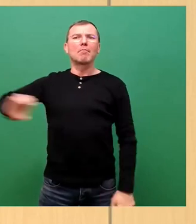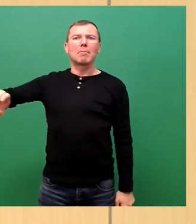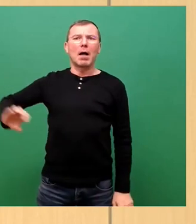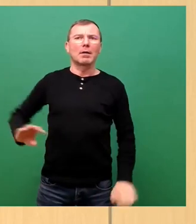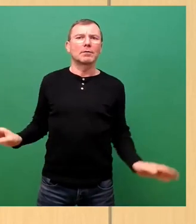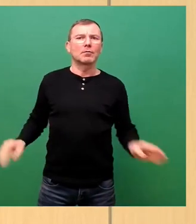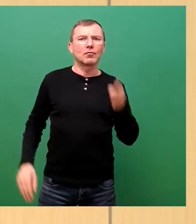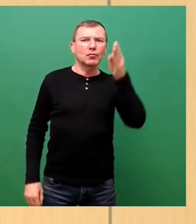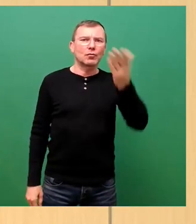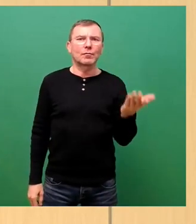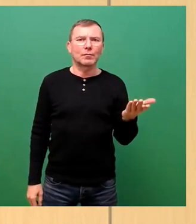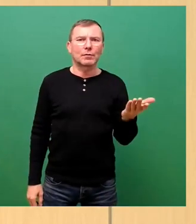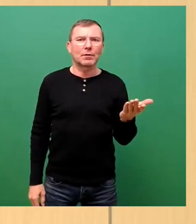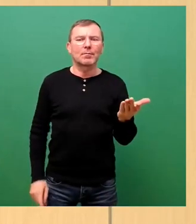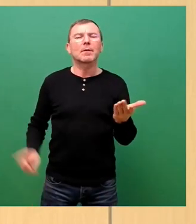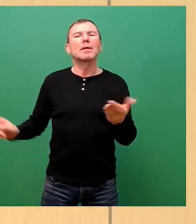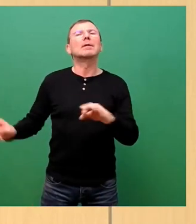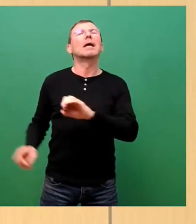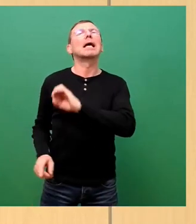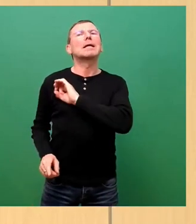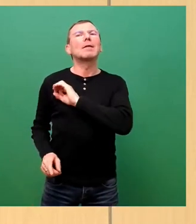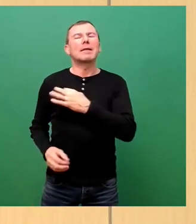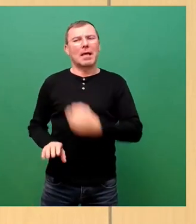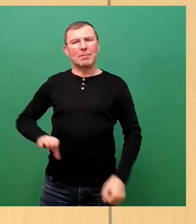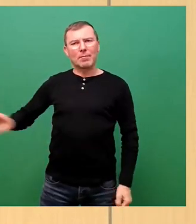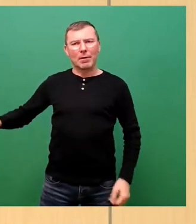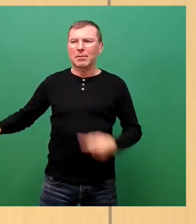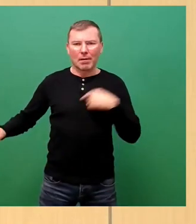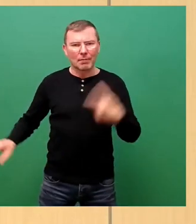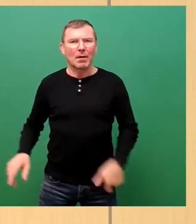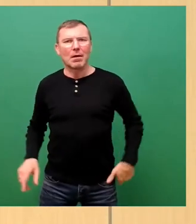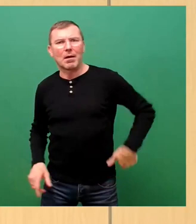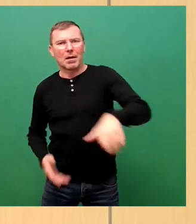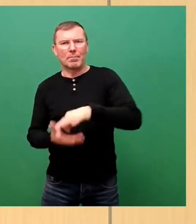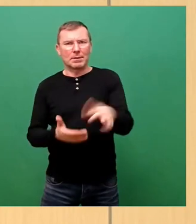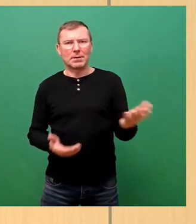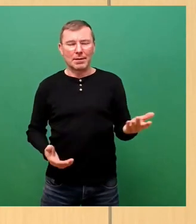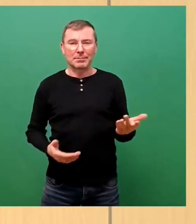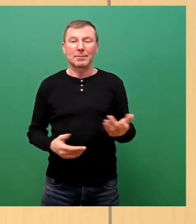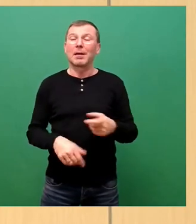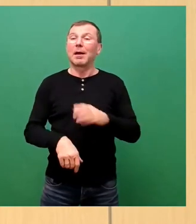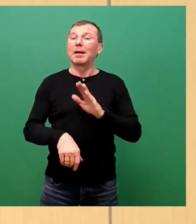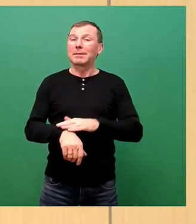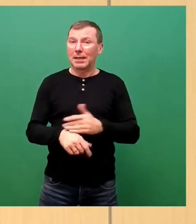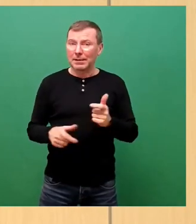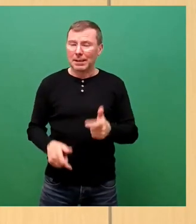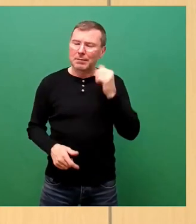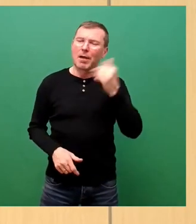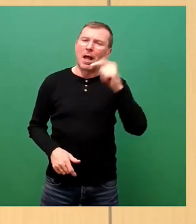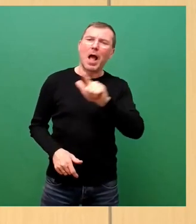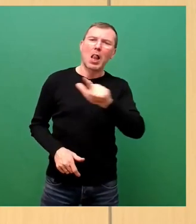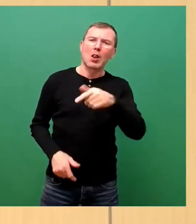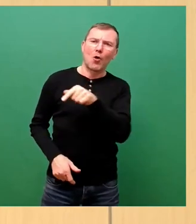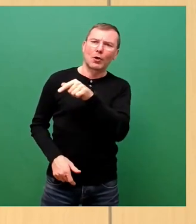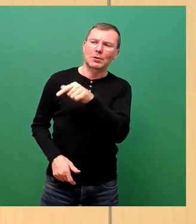heißt, die Gewinne werden privatisiert und den Rest zahlen wir. So, den Rest der Zeit möchte ich auf Herrn Löse eingehen, weil er so provokant